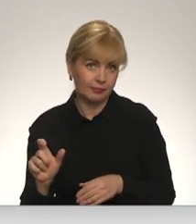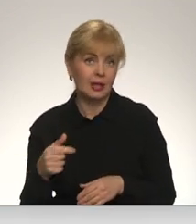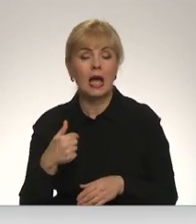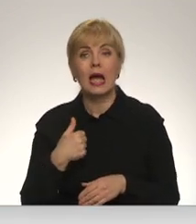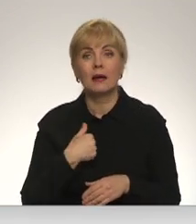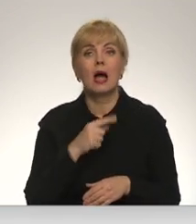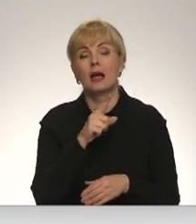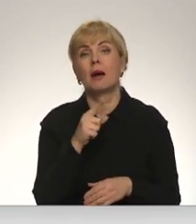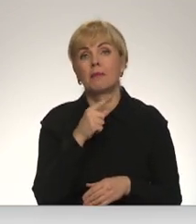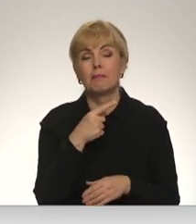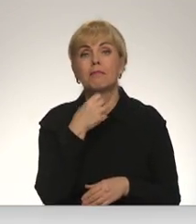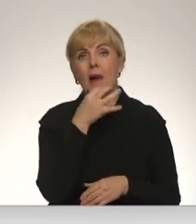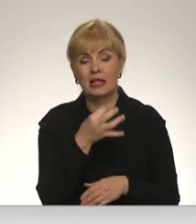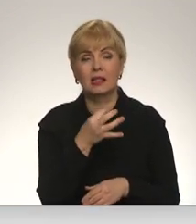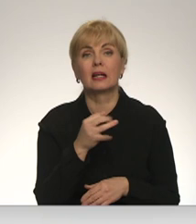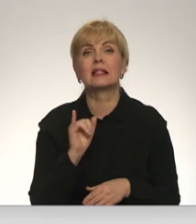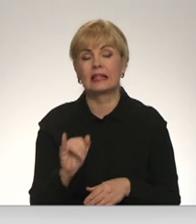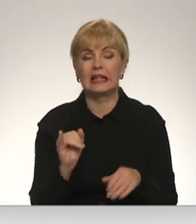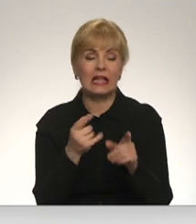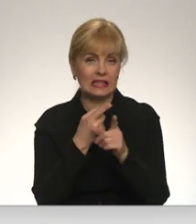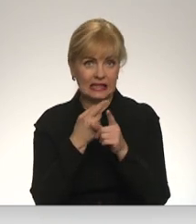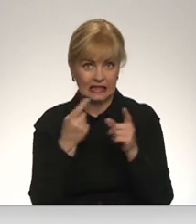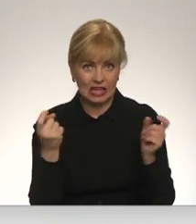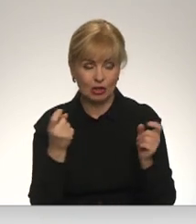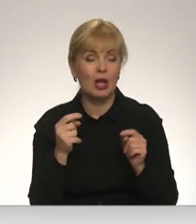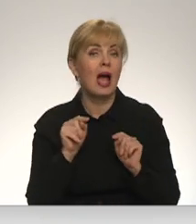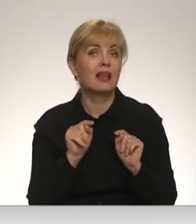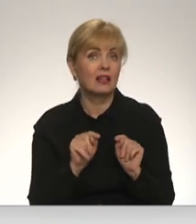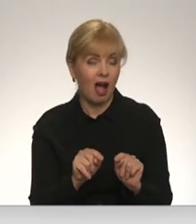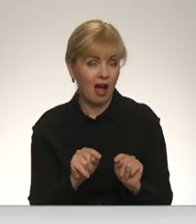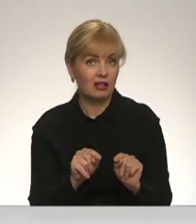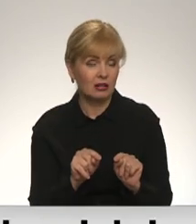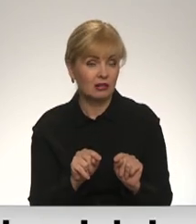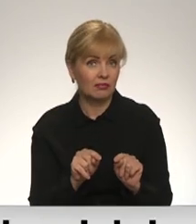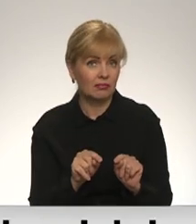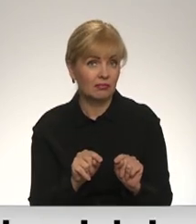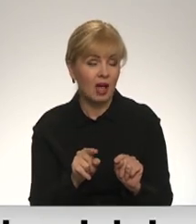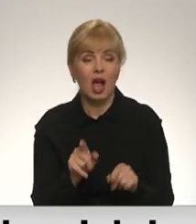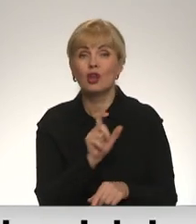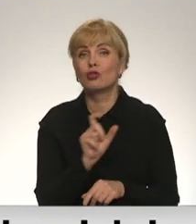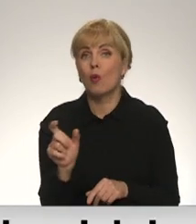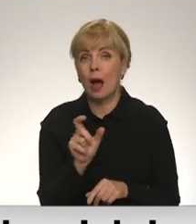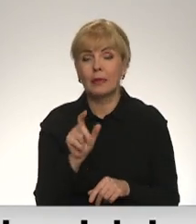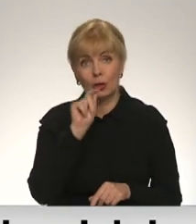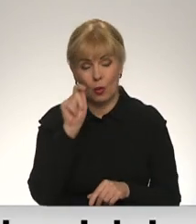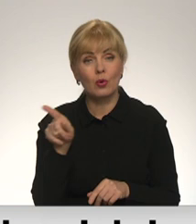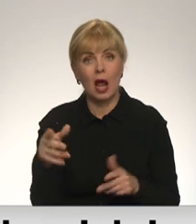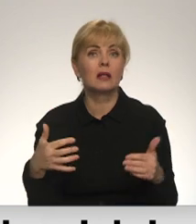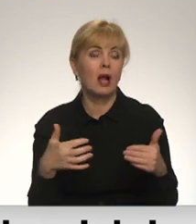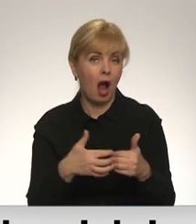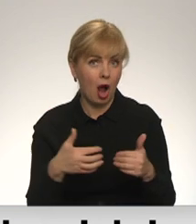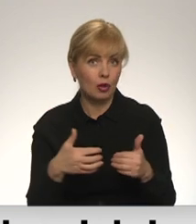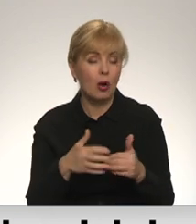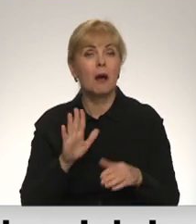jāpasāk sliktas ziņas, ka šobrīd Ukraiņa karo arī